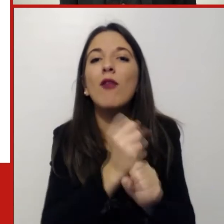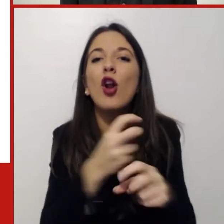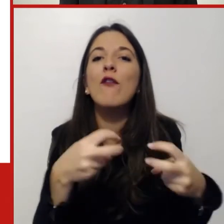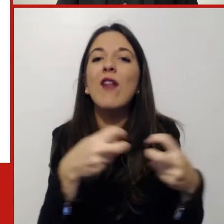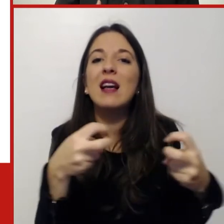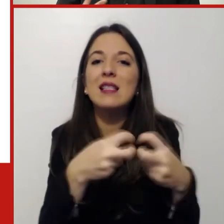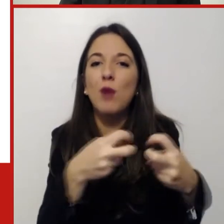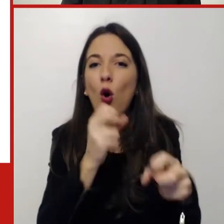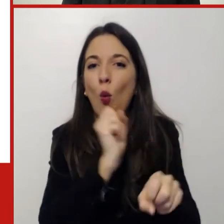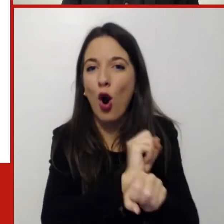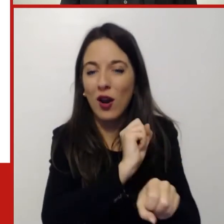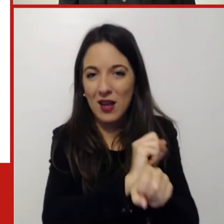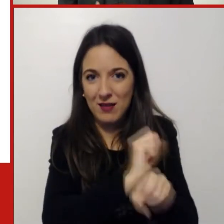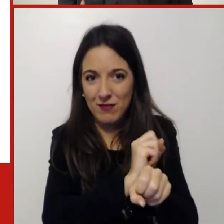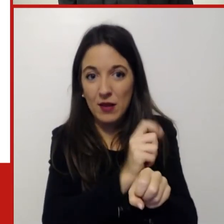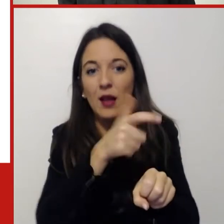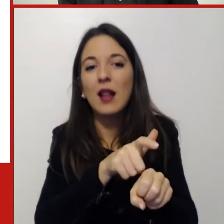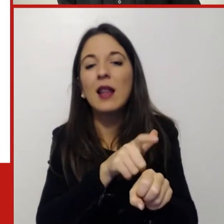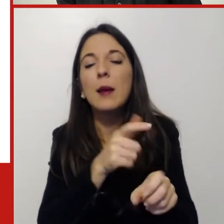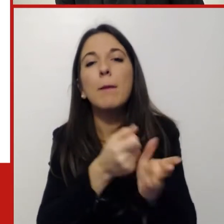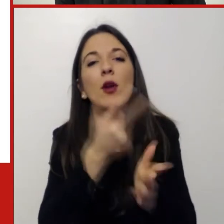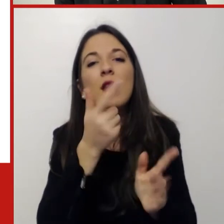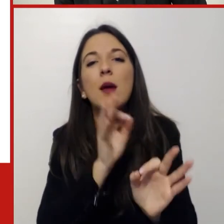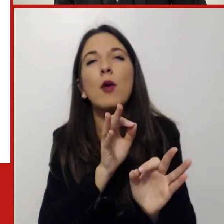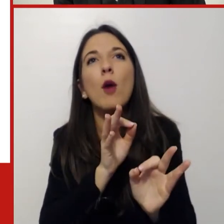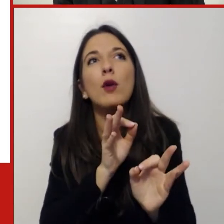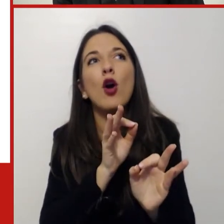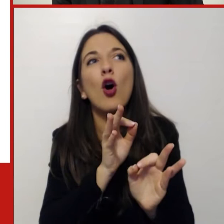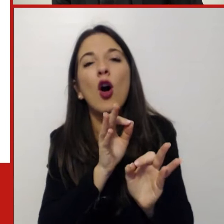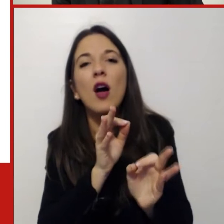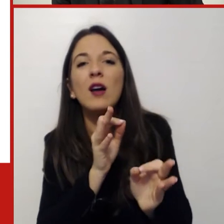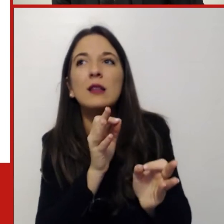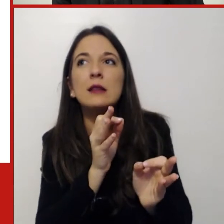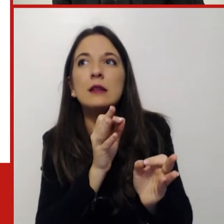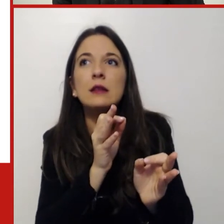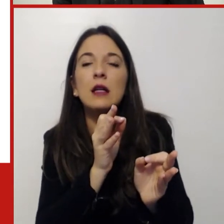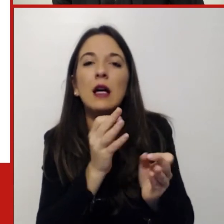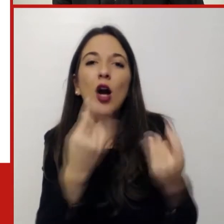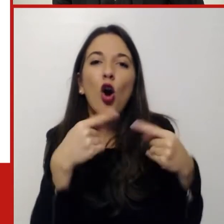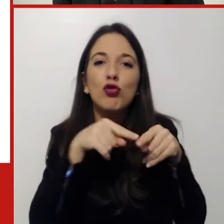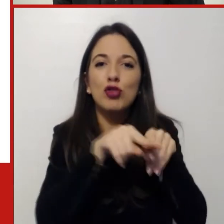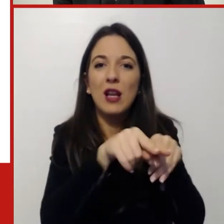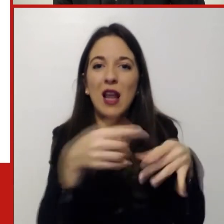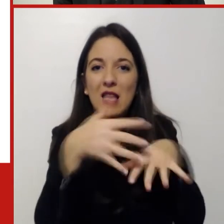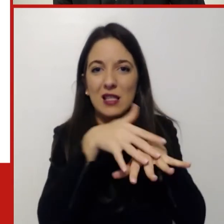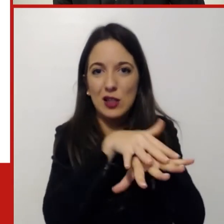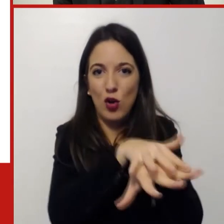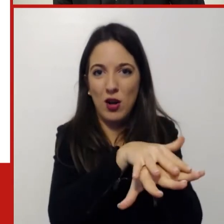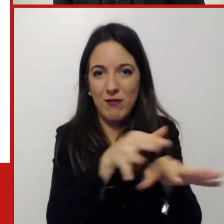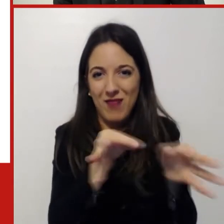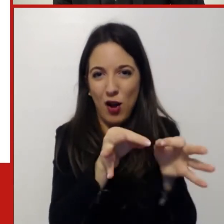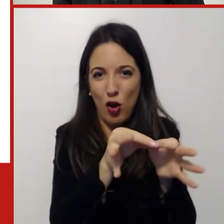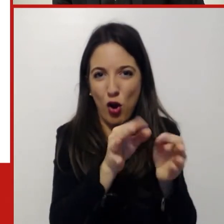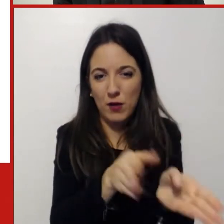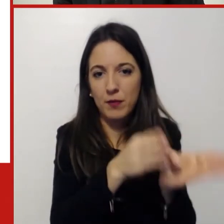tema fondamentale è quello della conciliazione, l'enfasi è molto quella della conciliazione, c'è il modello americano del working from